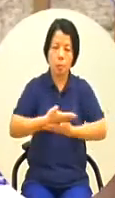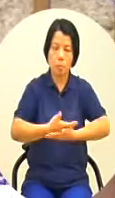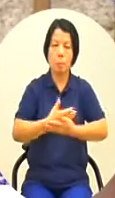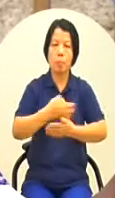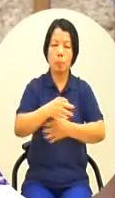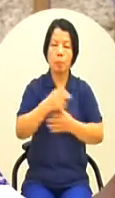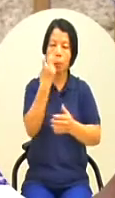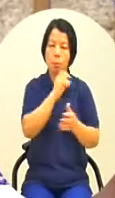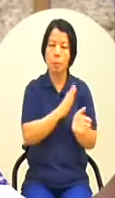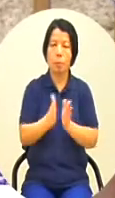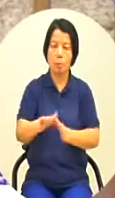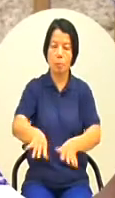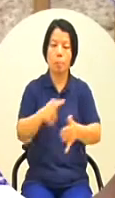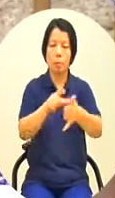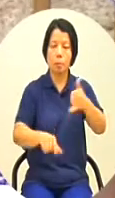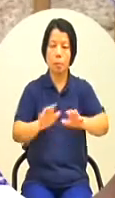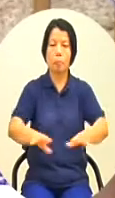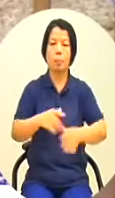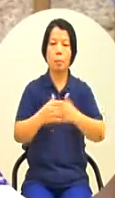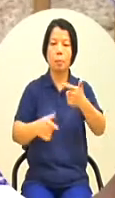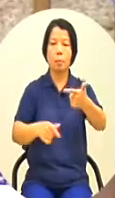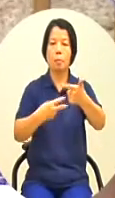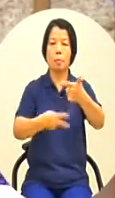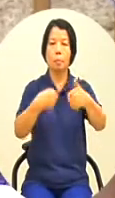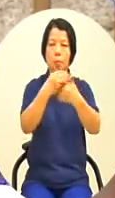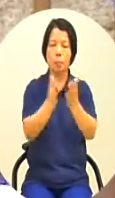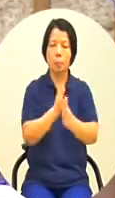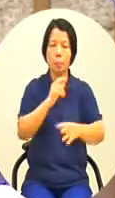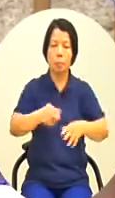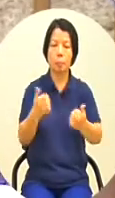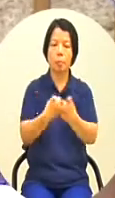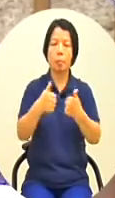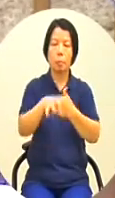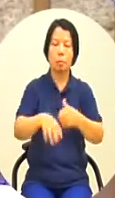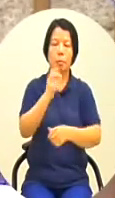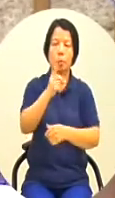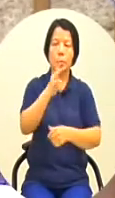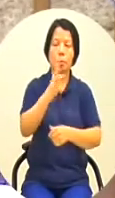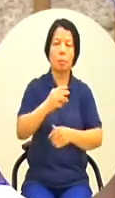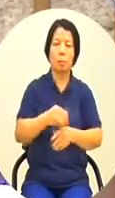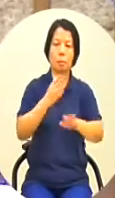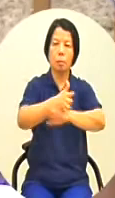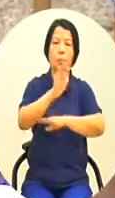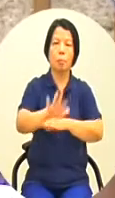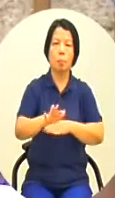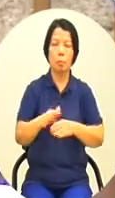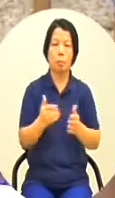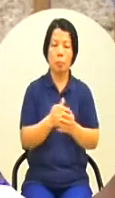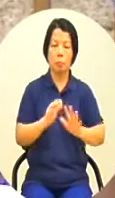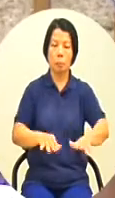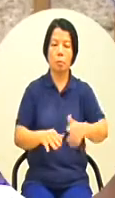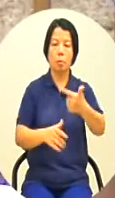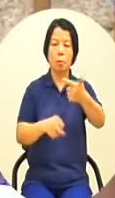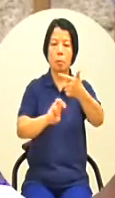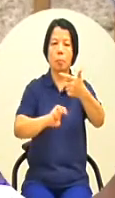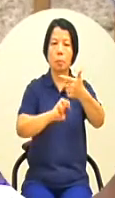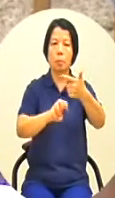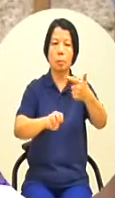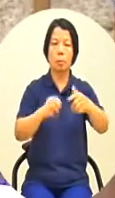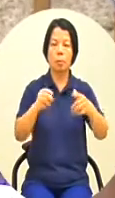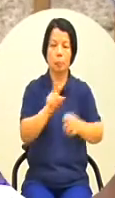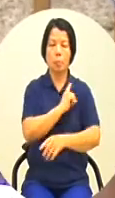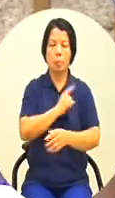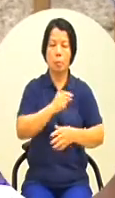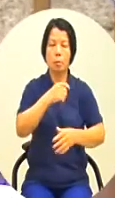那這個這個案子在今年的6月2號經我們市議會三讀通過那本局也在今年的6月30號依地方制度